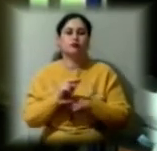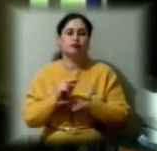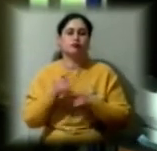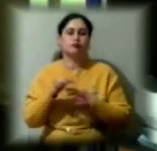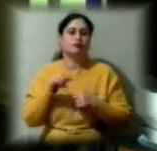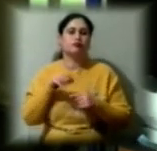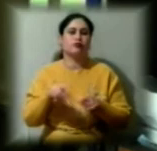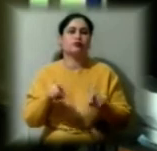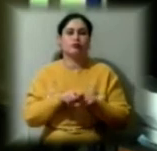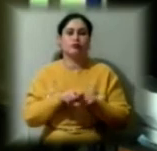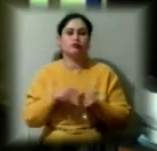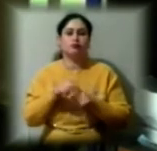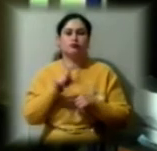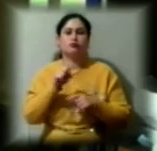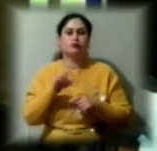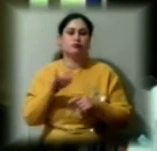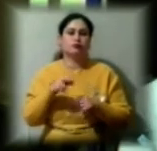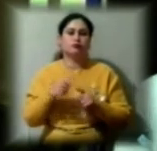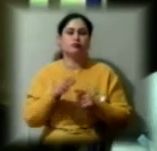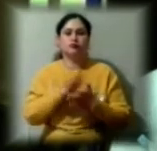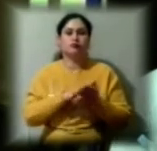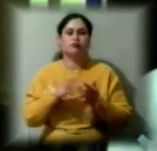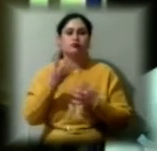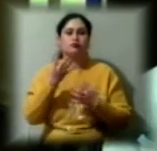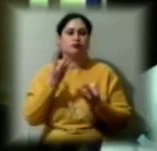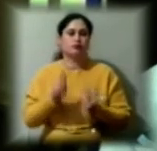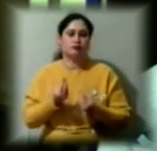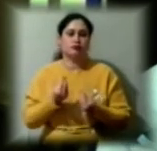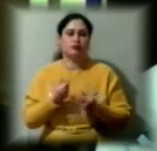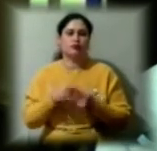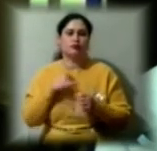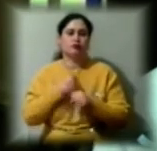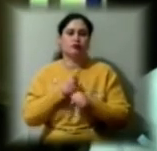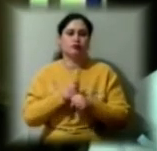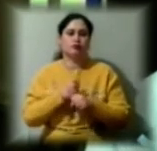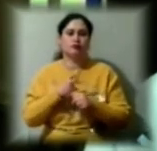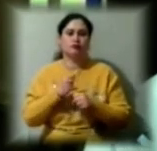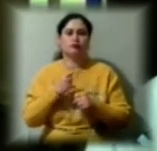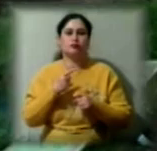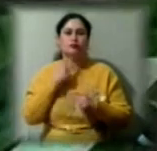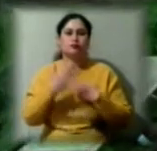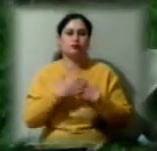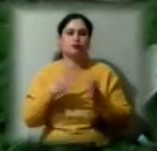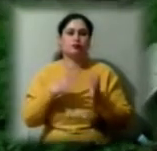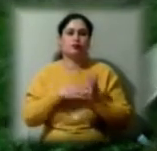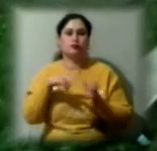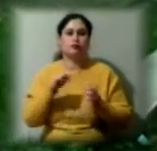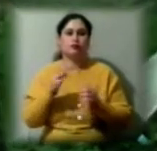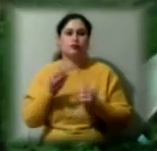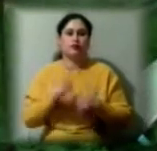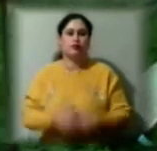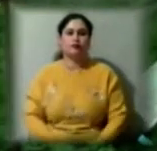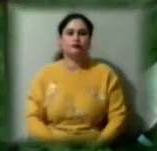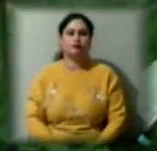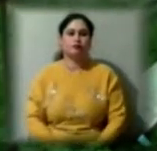захід протягом чотири днів ми робимо напередодні 9 травня. Еріка Авдієва, Григорій